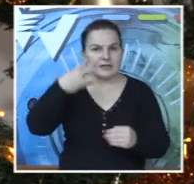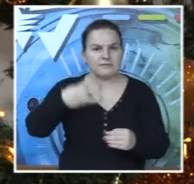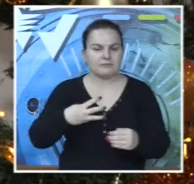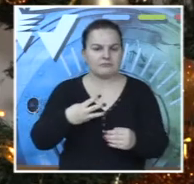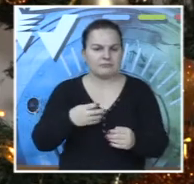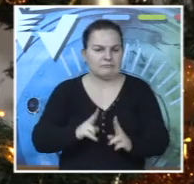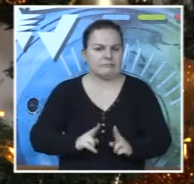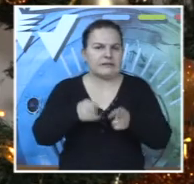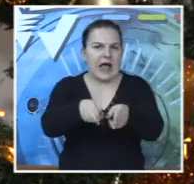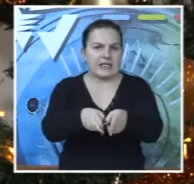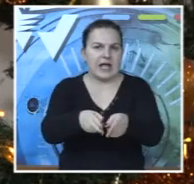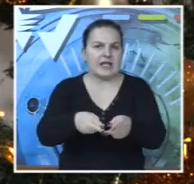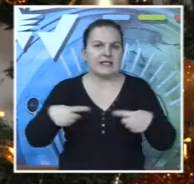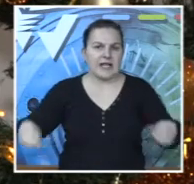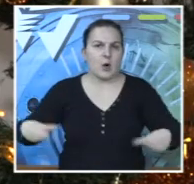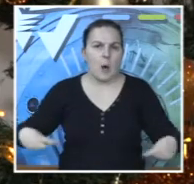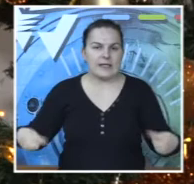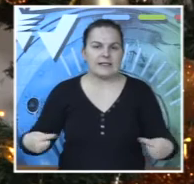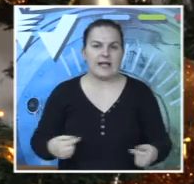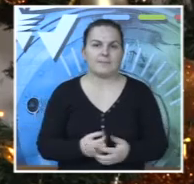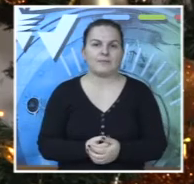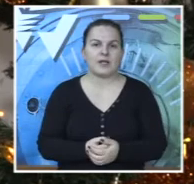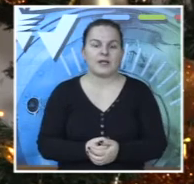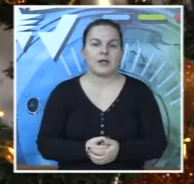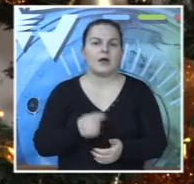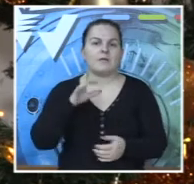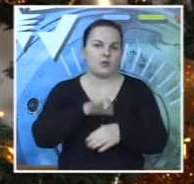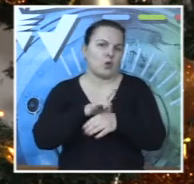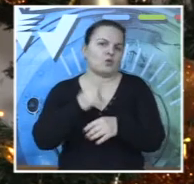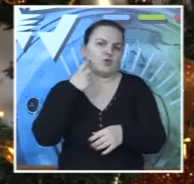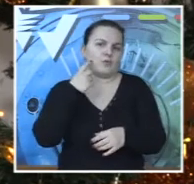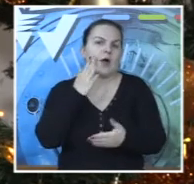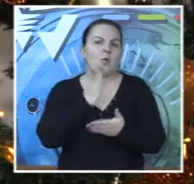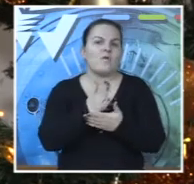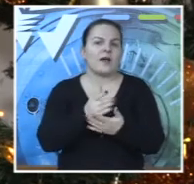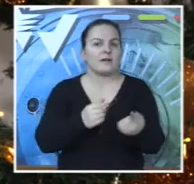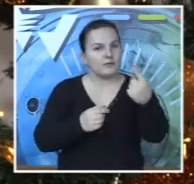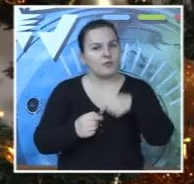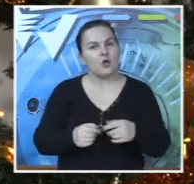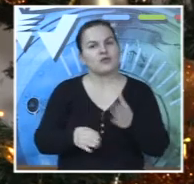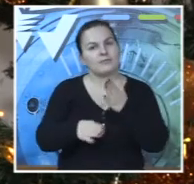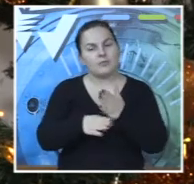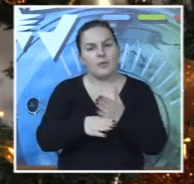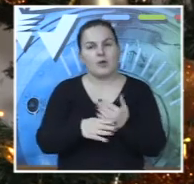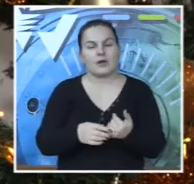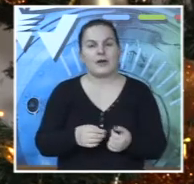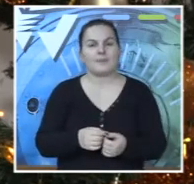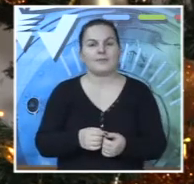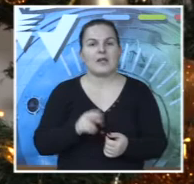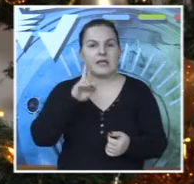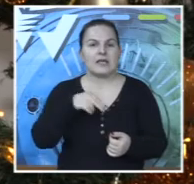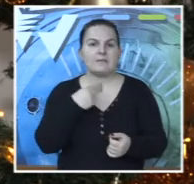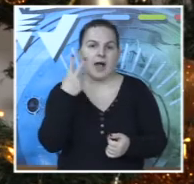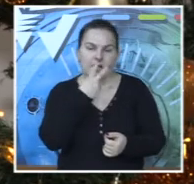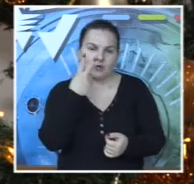pristupna staza za kolica zubarica uvek siđe kad idem na